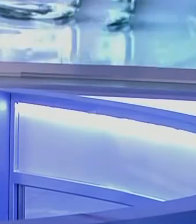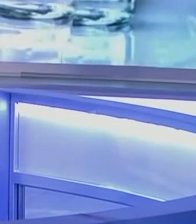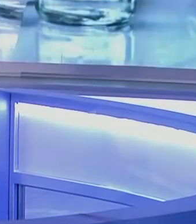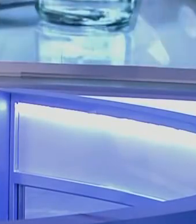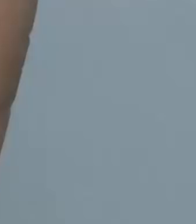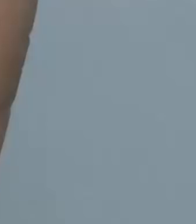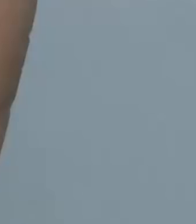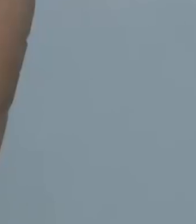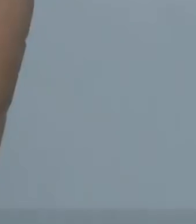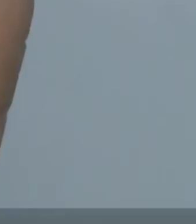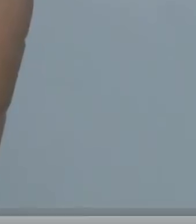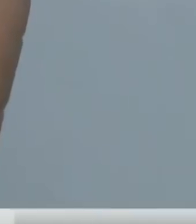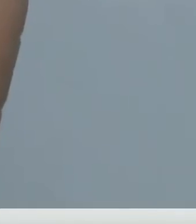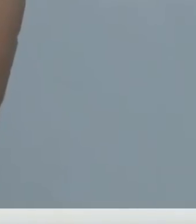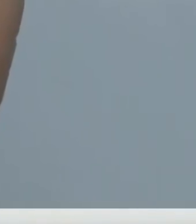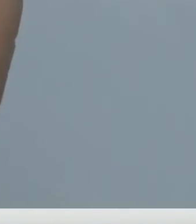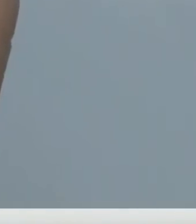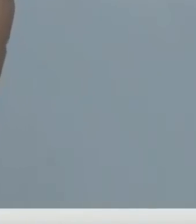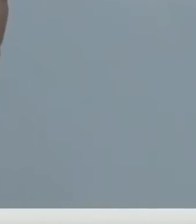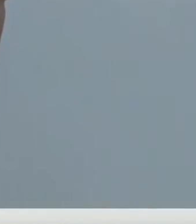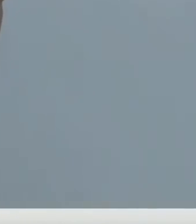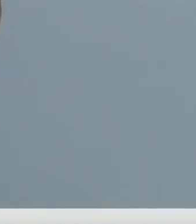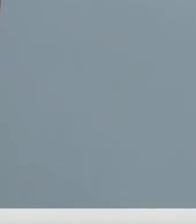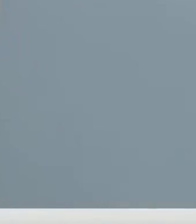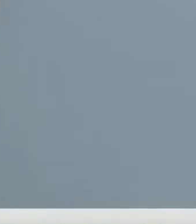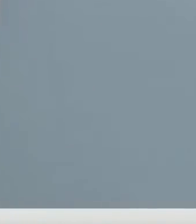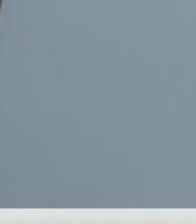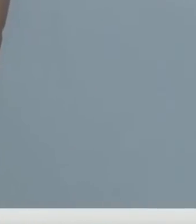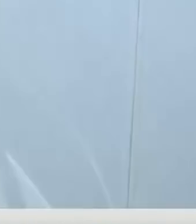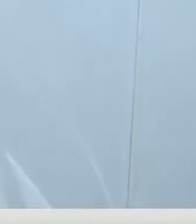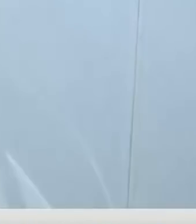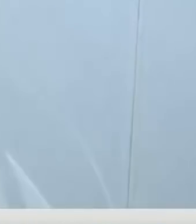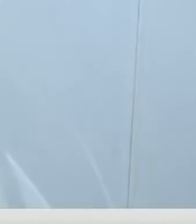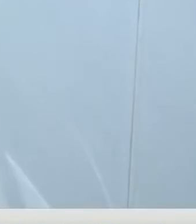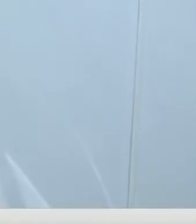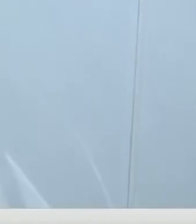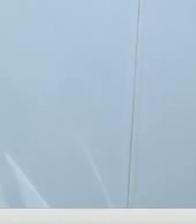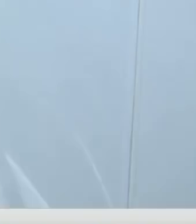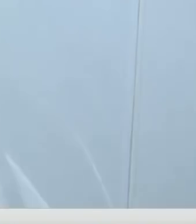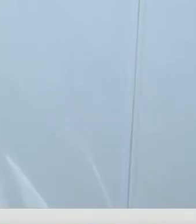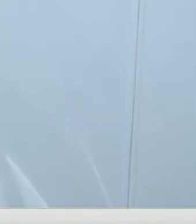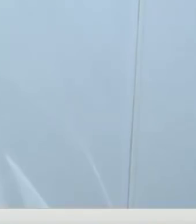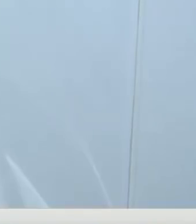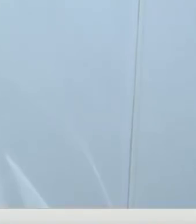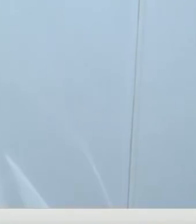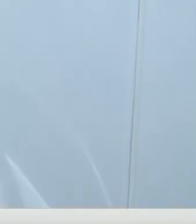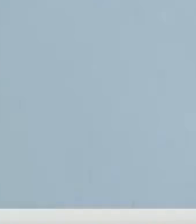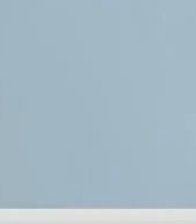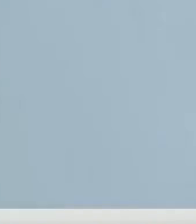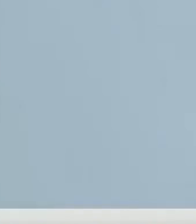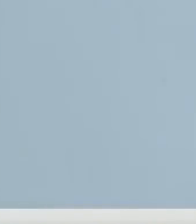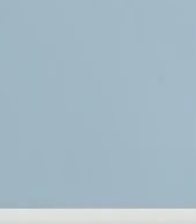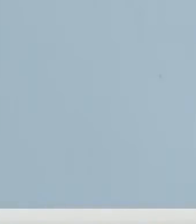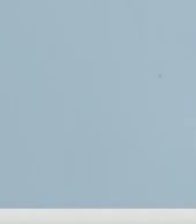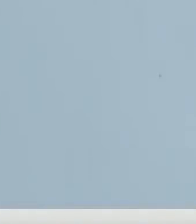123 тысячи казахстанцев. В Туркестанской области на сегодняшний день провакцинировано около 13 тысяч человек. Это